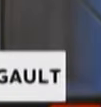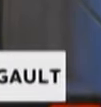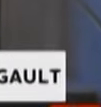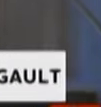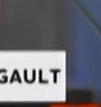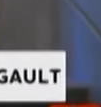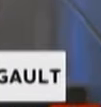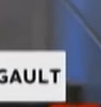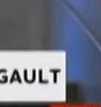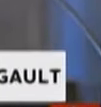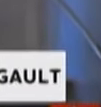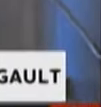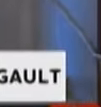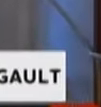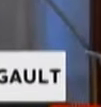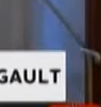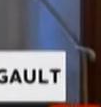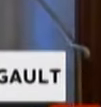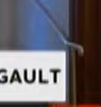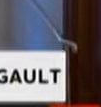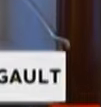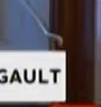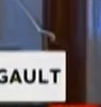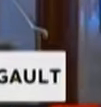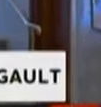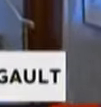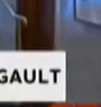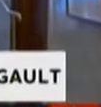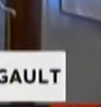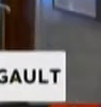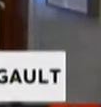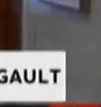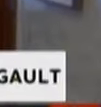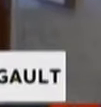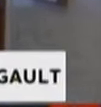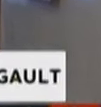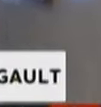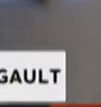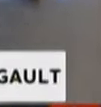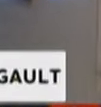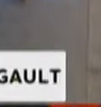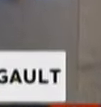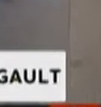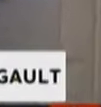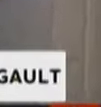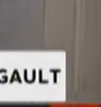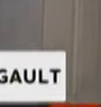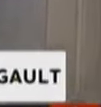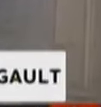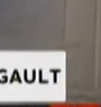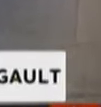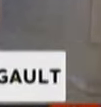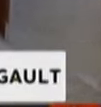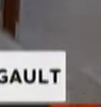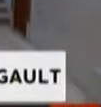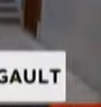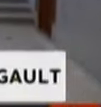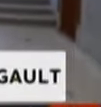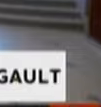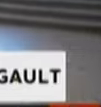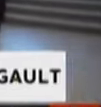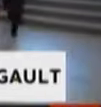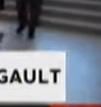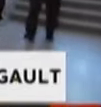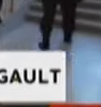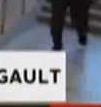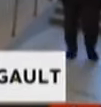Mais disons que les indicateurs pourraient être encourageants. c ce que M. Legault laisse entendre dans son message. Oui, M. Legault, qui est accompagné évidemment de sa ministre